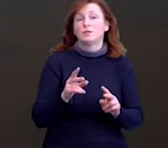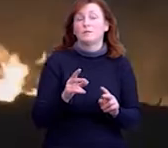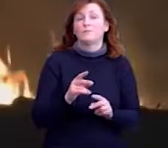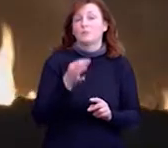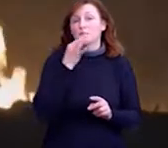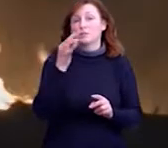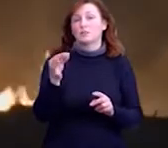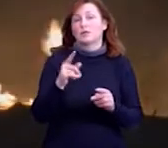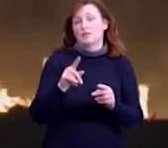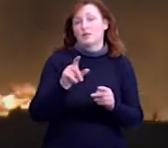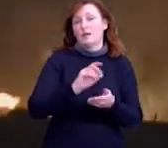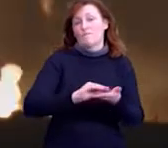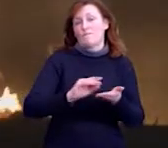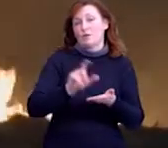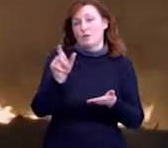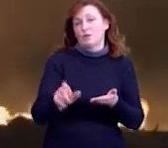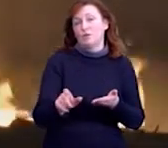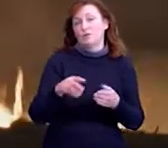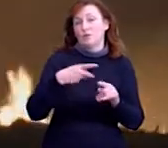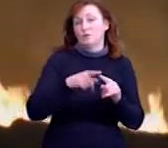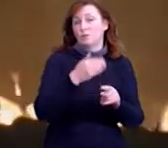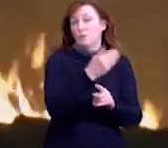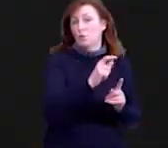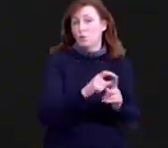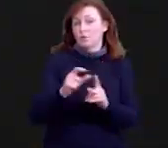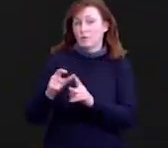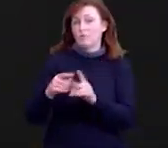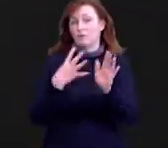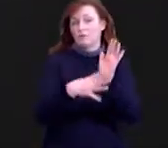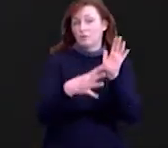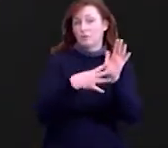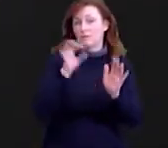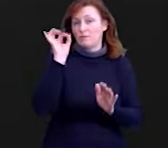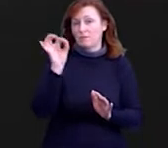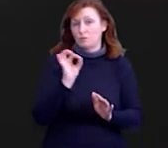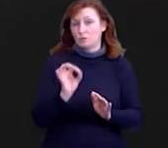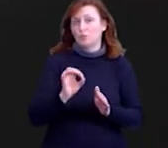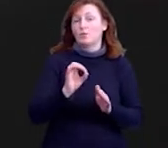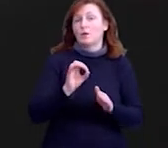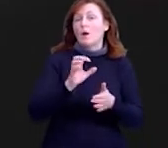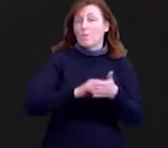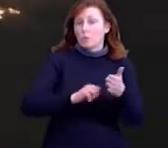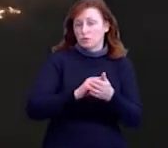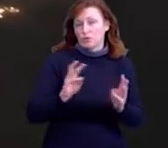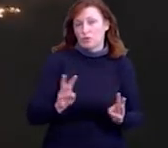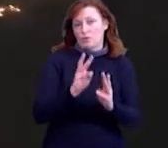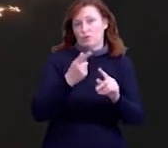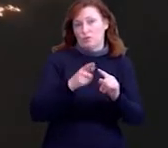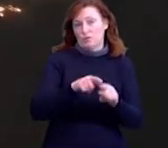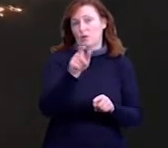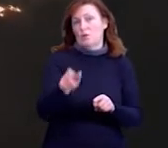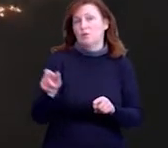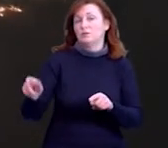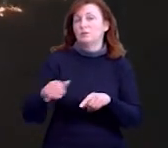ДСНС в області Євгеній Дубина. З його слів, у 99% причина пожежі – людський фактор. Через це уряд